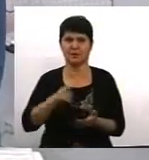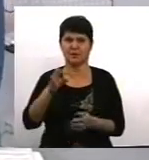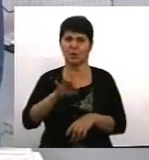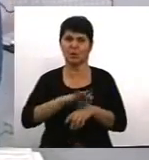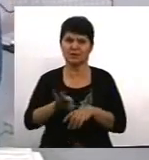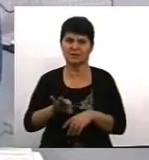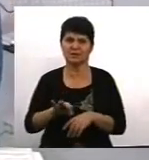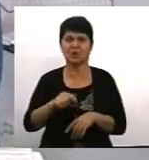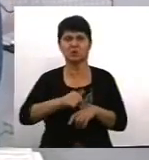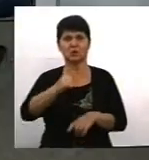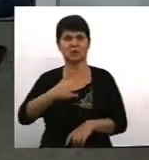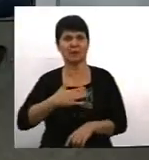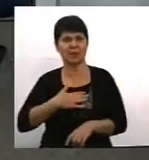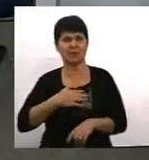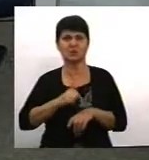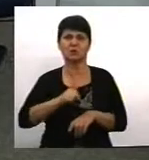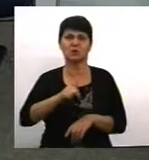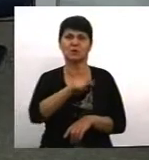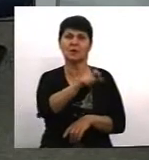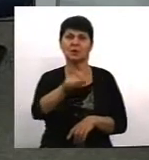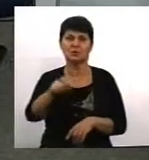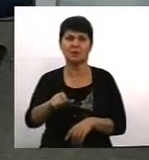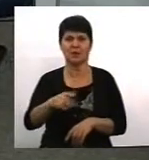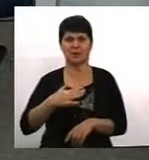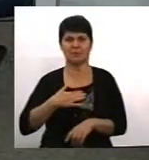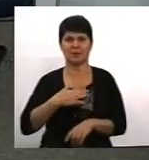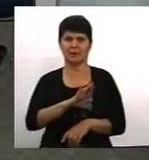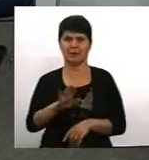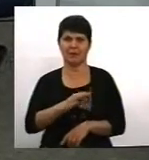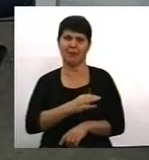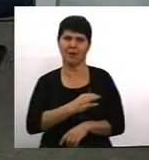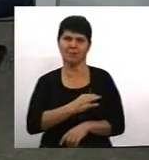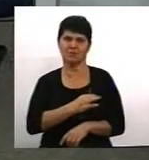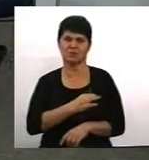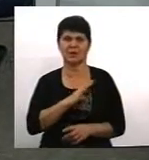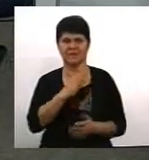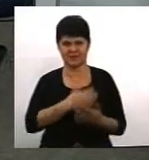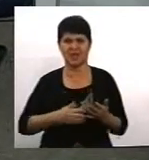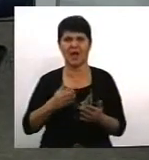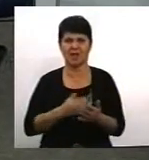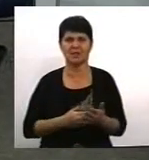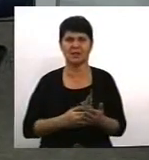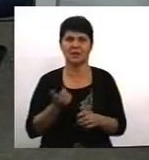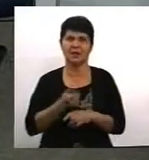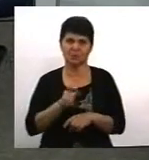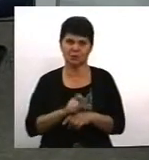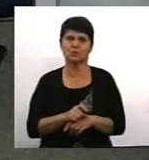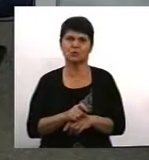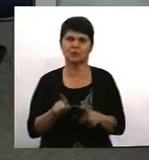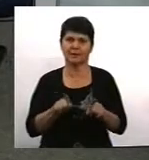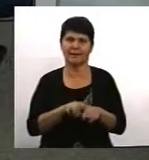мене, або стосовно тих людей, які мені не байдужі взагалі. Ми не зупинимо. Тому що це дуже таке, знаєте, насильство,